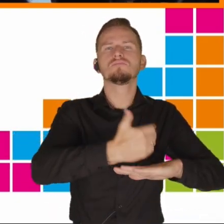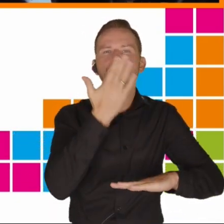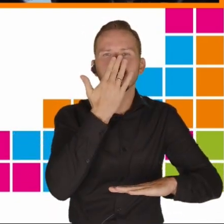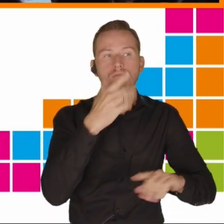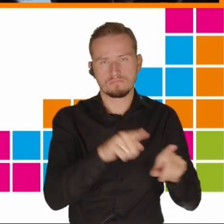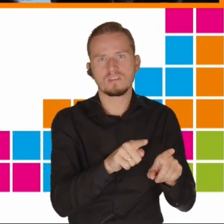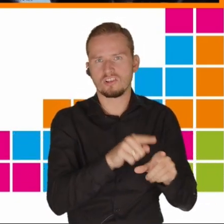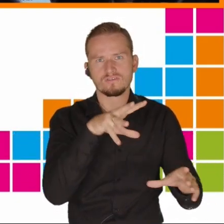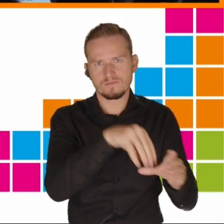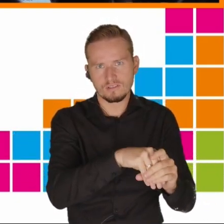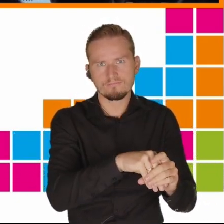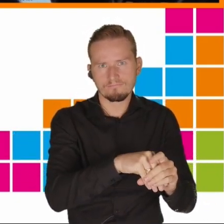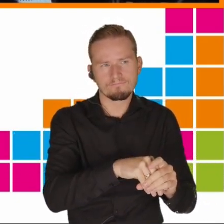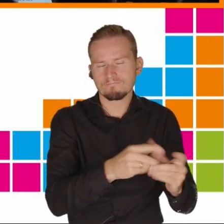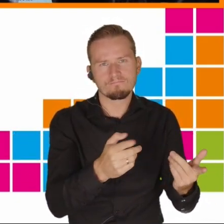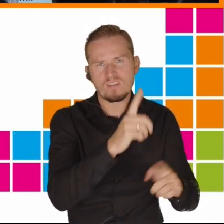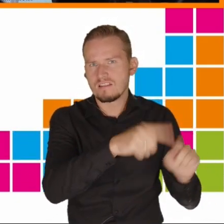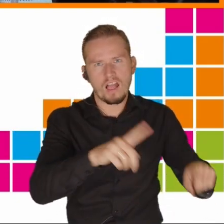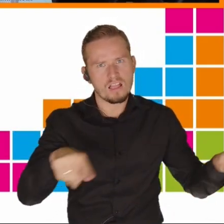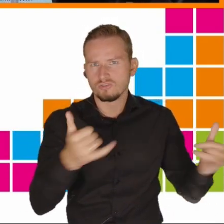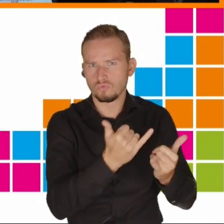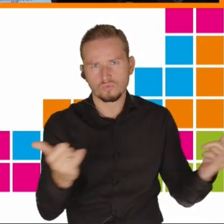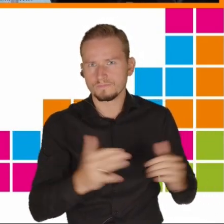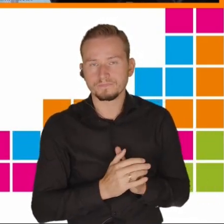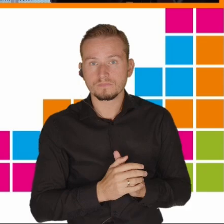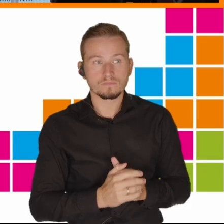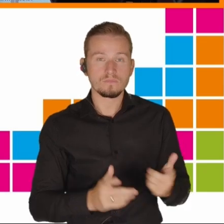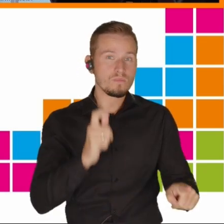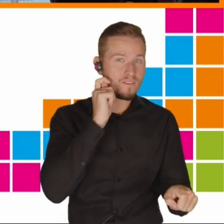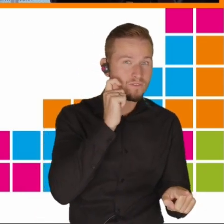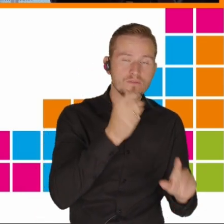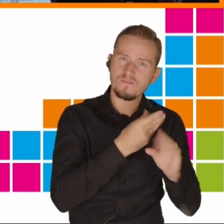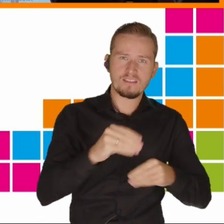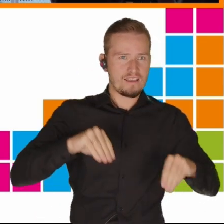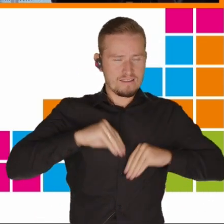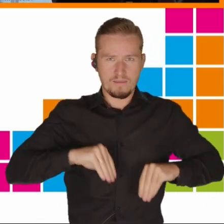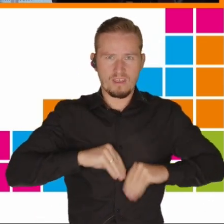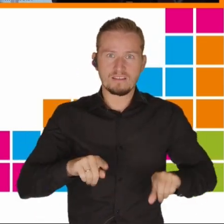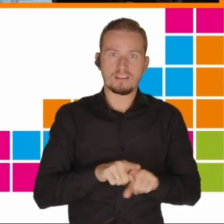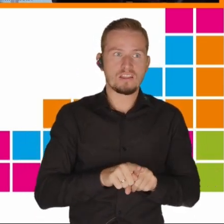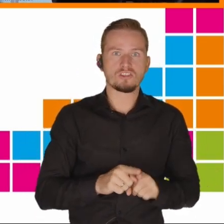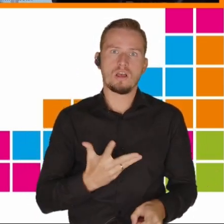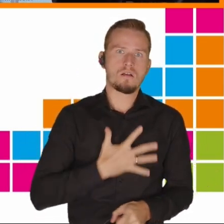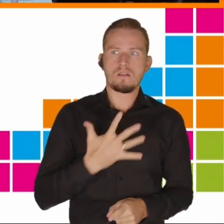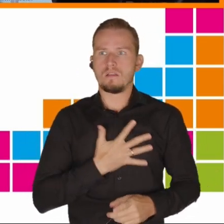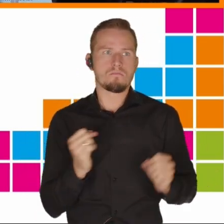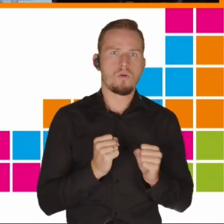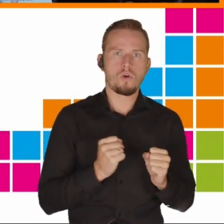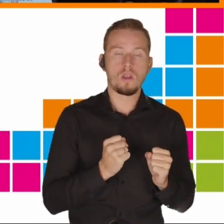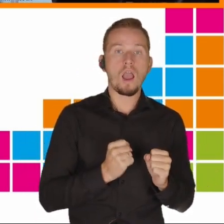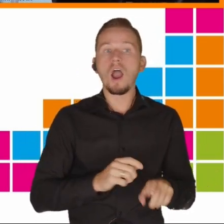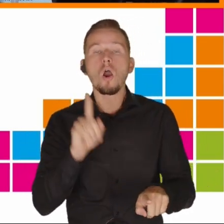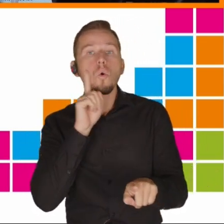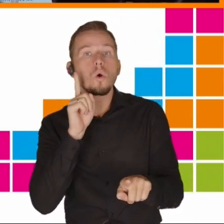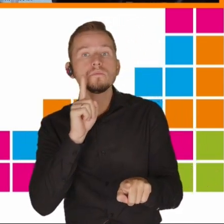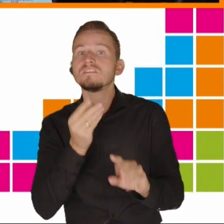Tutaj widzimy, jak wygląda to według płci. Dziewczęta częściej cierpią na depresję i stany lękowe, podczas gdy chłopcy